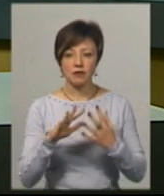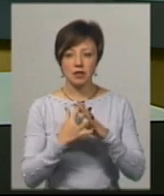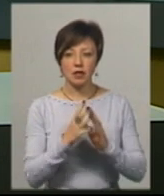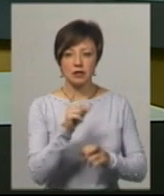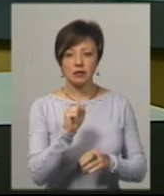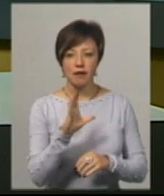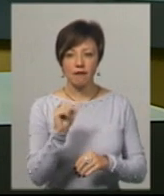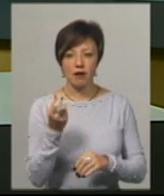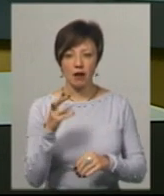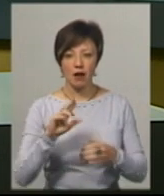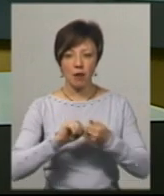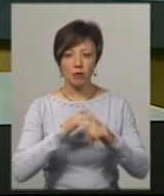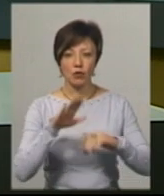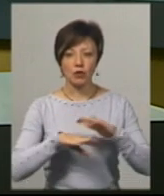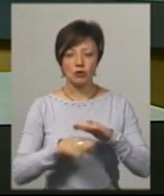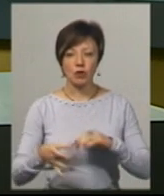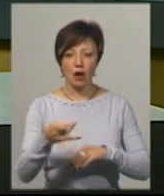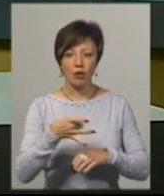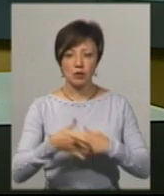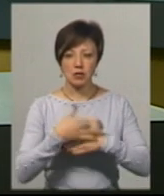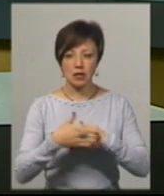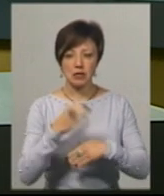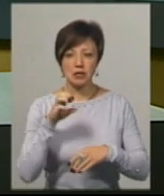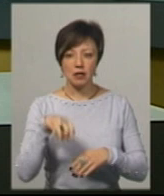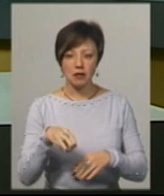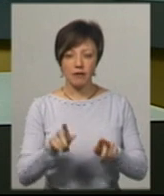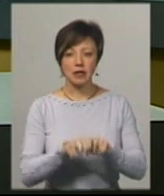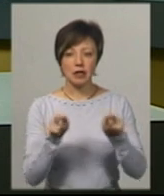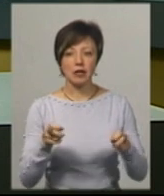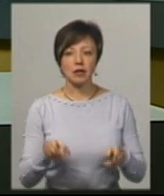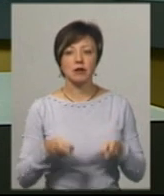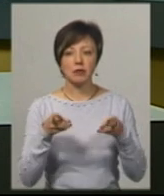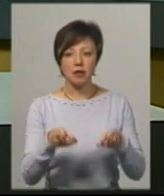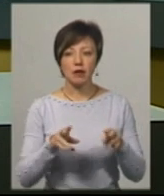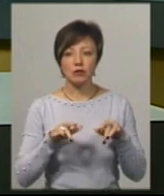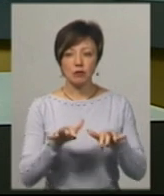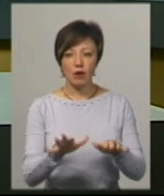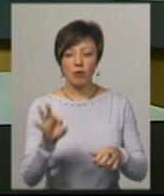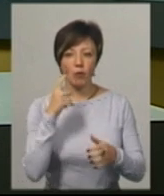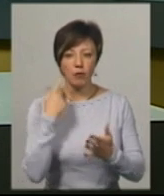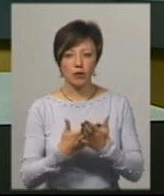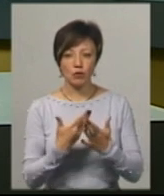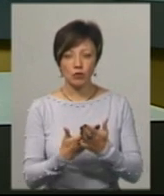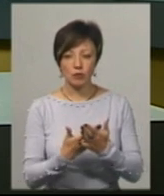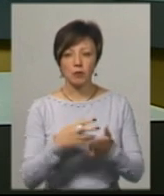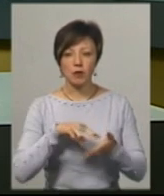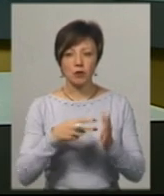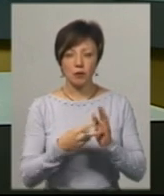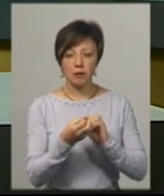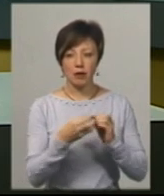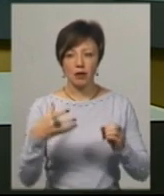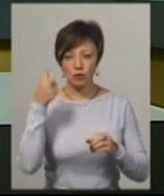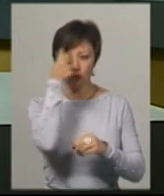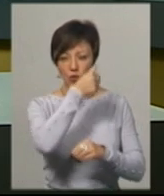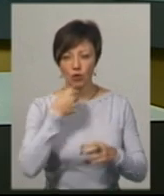Заваля Кам'янець-Подільського району. Санкція статті, за котрою відкрили кримінальне провадження щодо підозрюваного, передбачає від 15